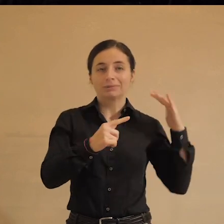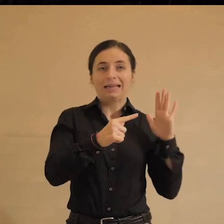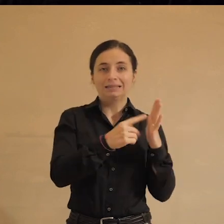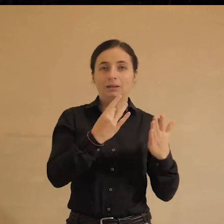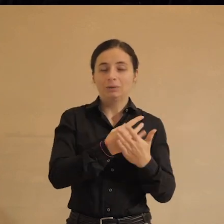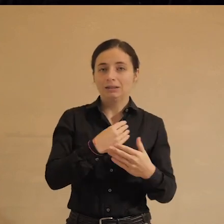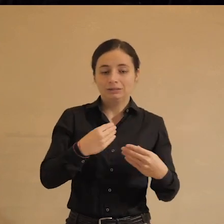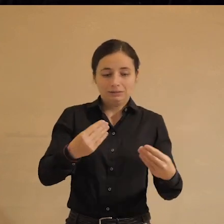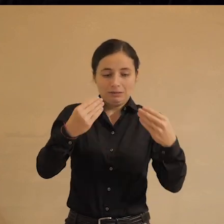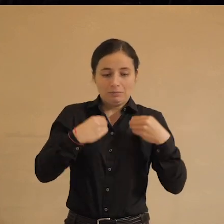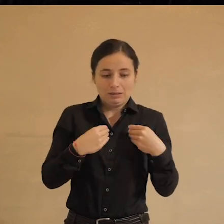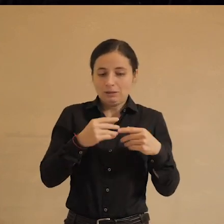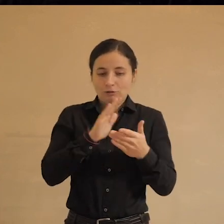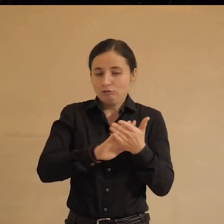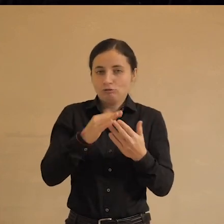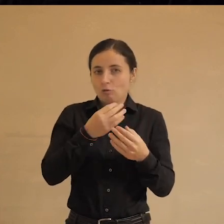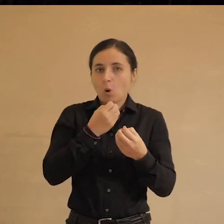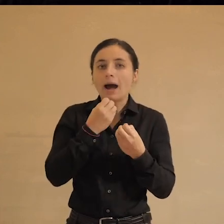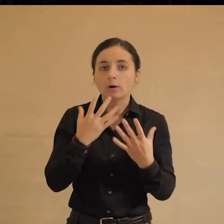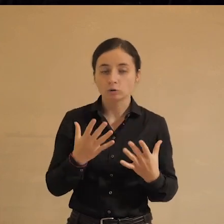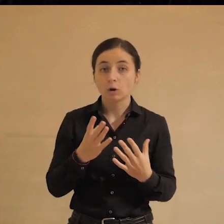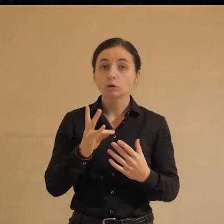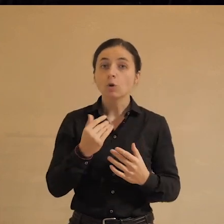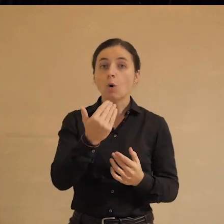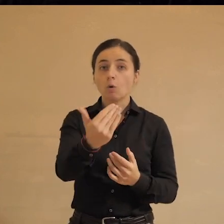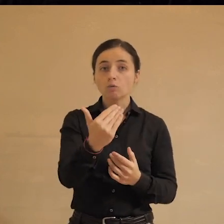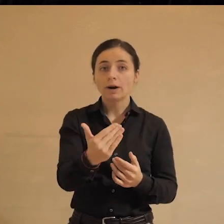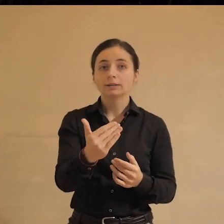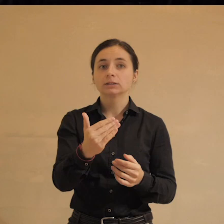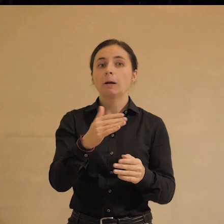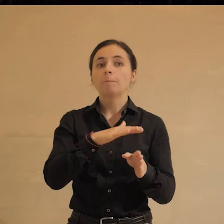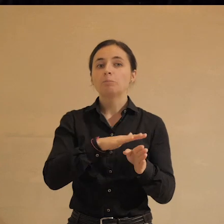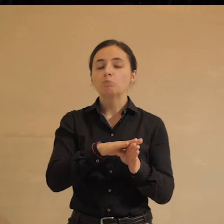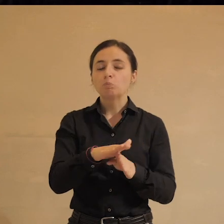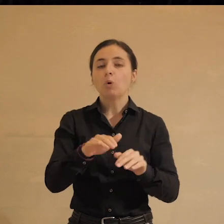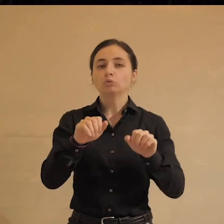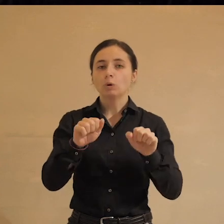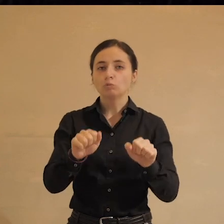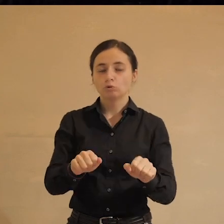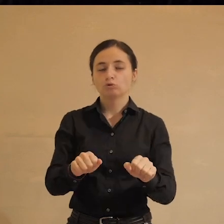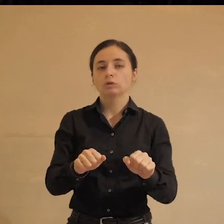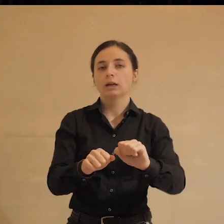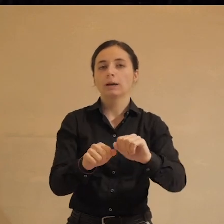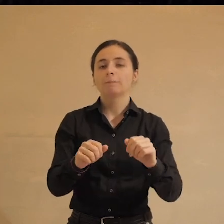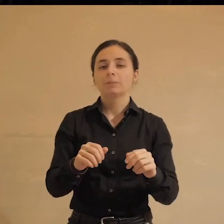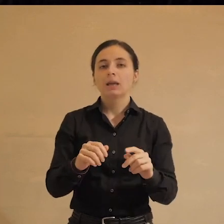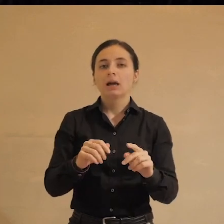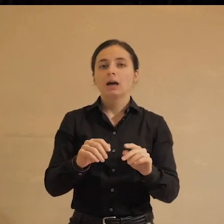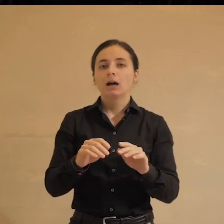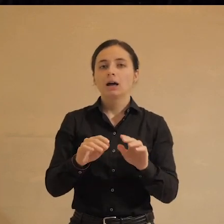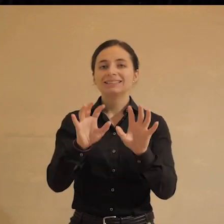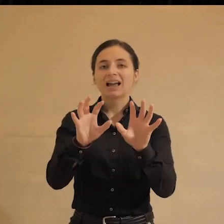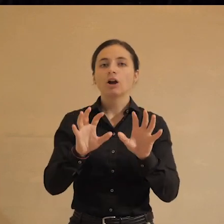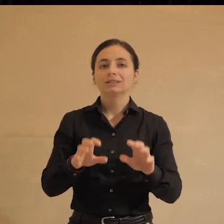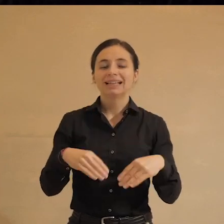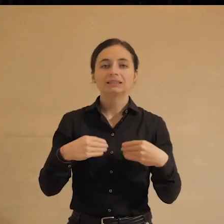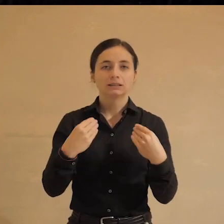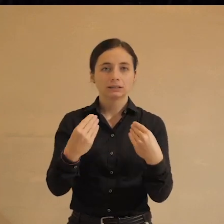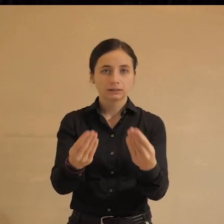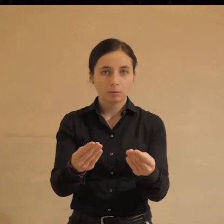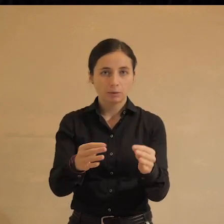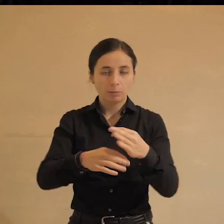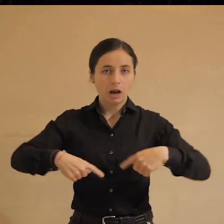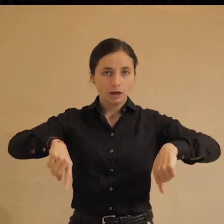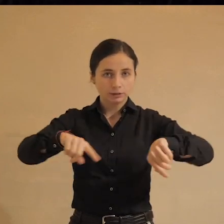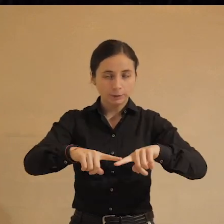раз не принесло им ничего хорошего. Но у вас довольно полномочное законодательное собрание, в отличие от, например, Мосгордумы. И у